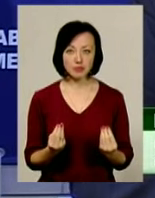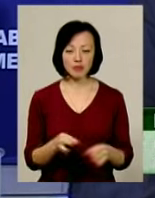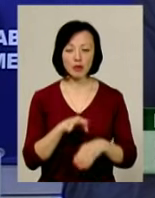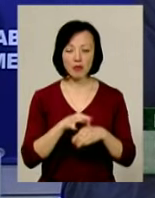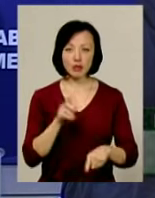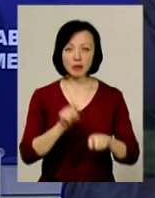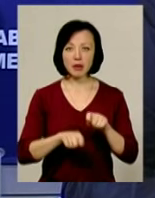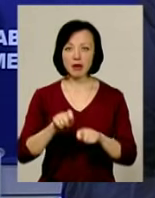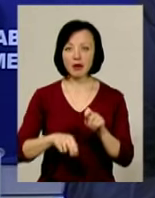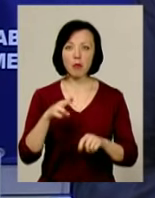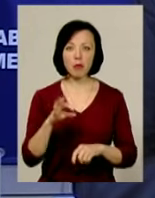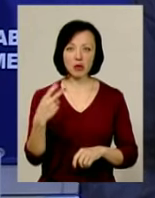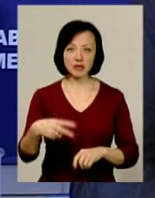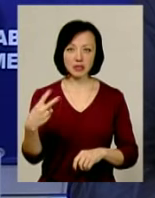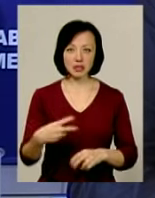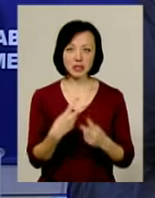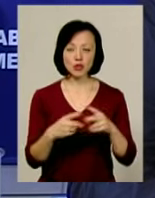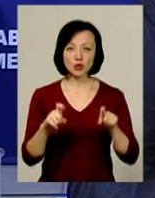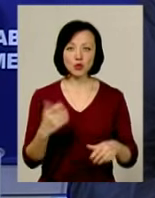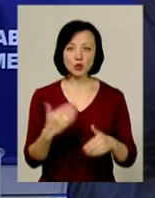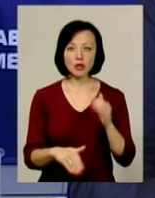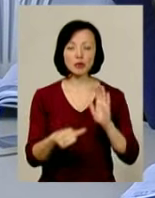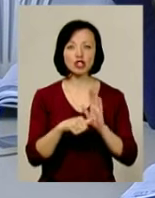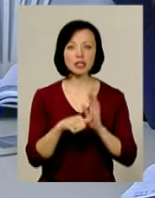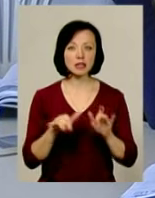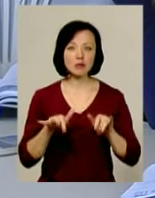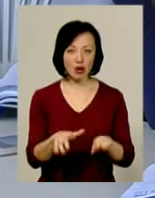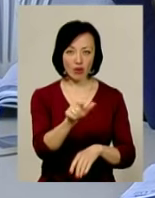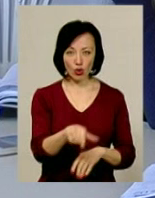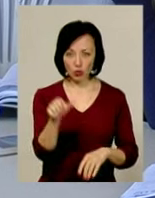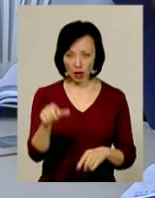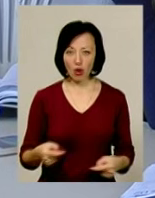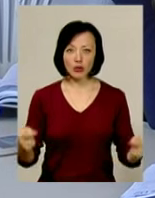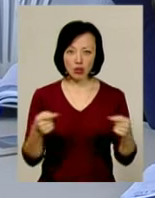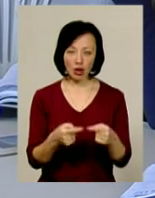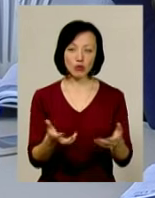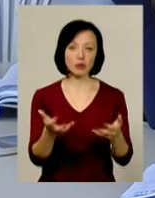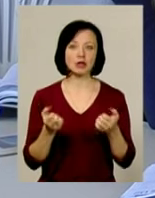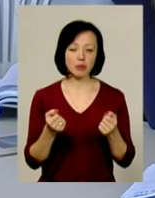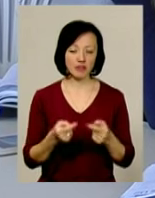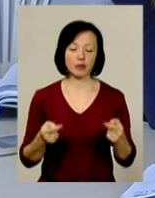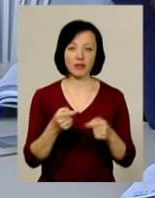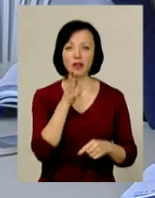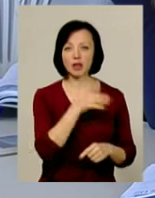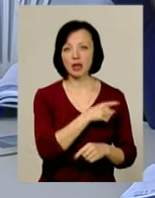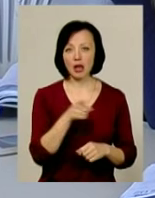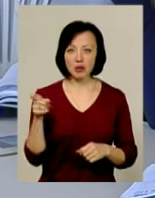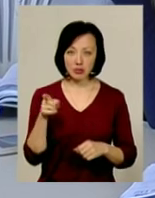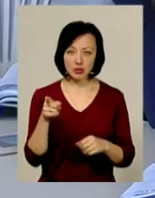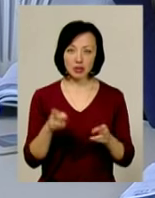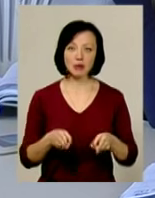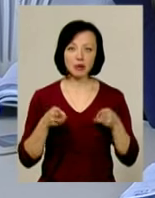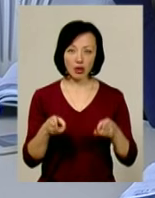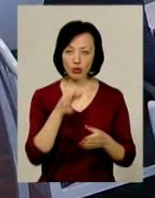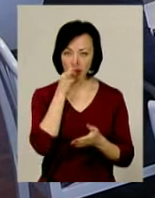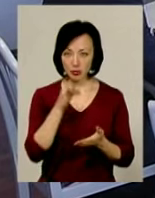перевірка по 20 та засуджено вже по шести справах людей. Конкретно вони отримали відповідний термін чи відповідну кримінальну